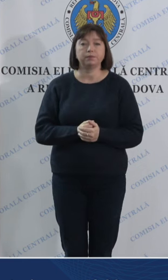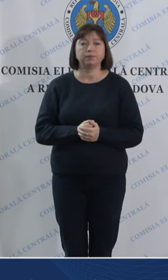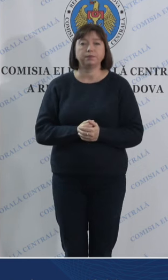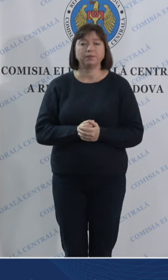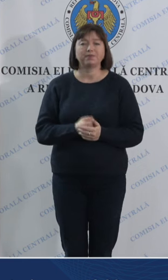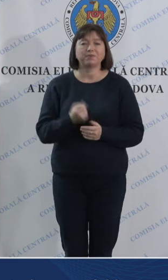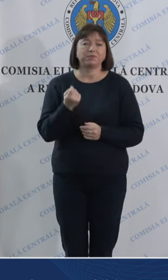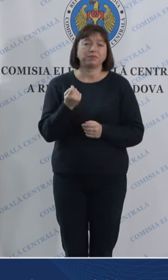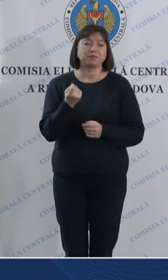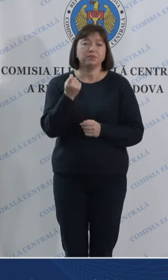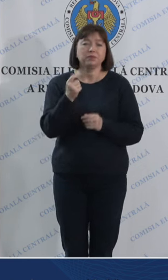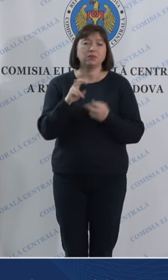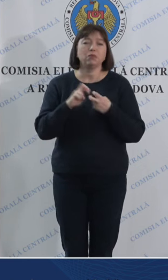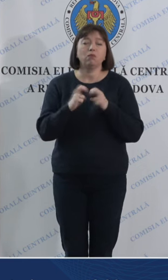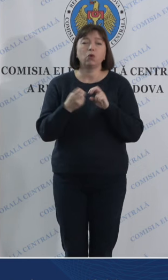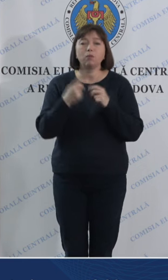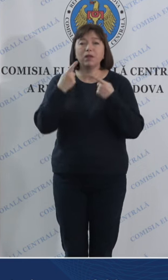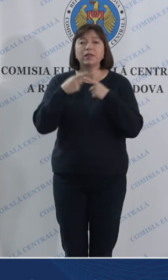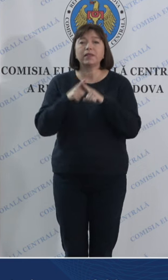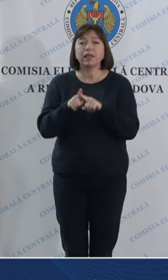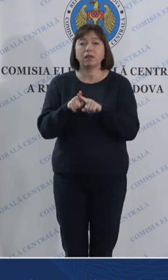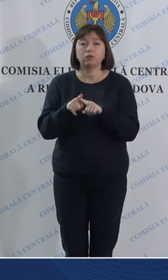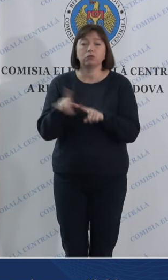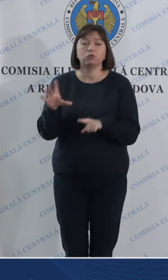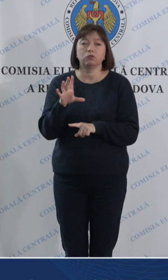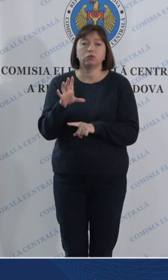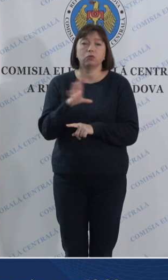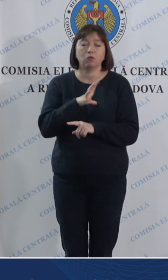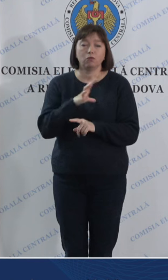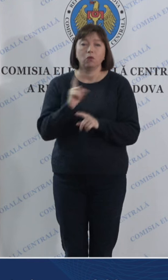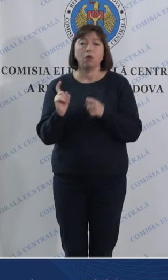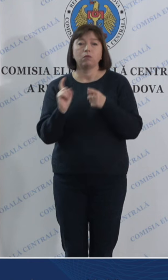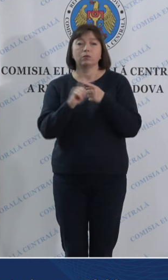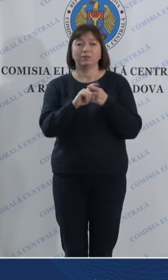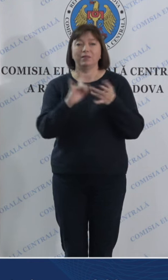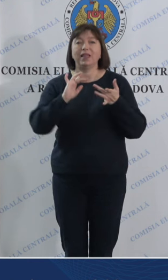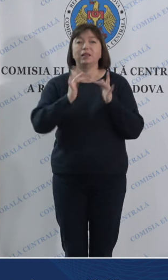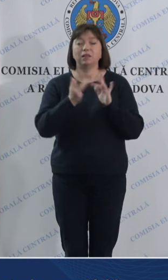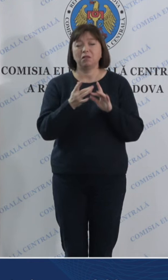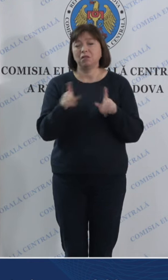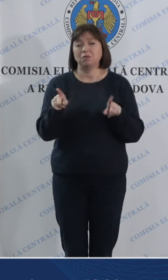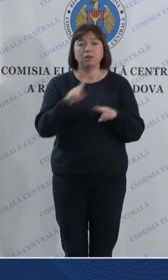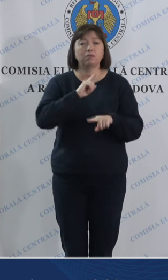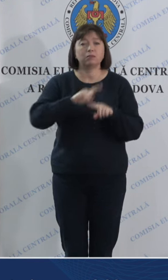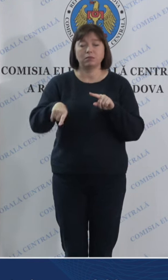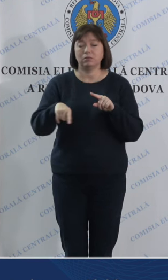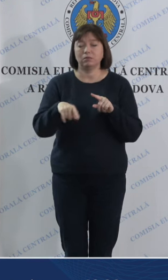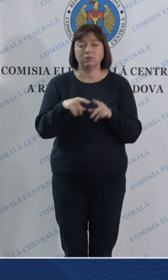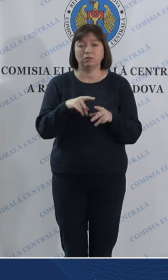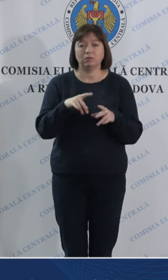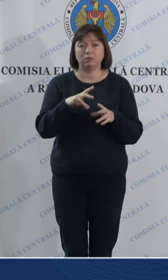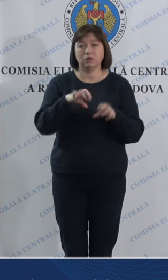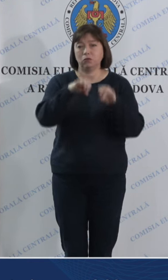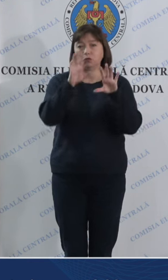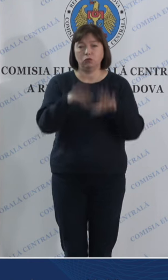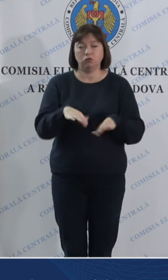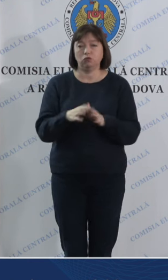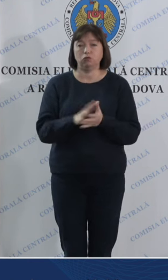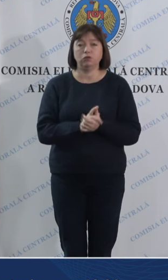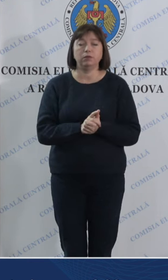mici probleme tehnice cu conexiunea la internet dar acestea nu perturbă procesul